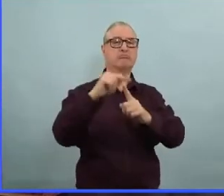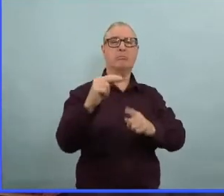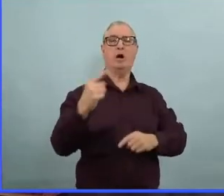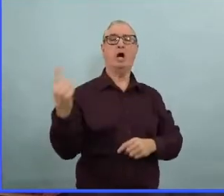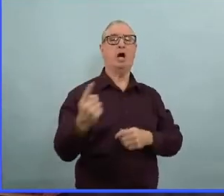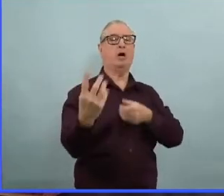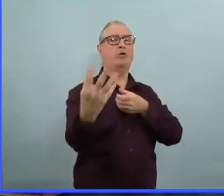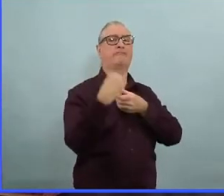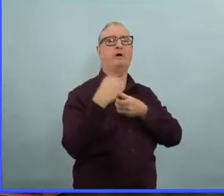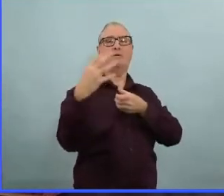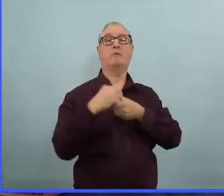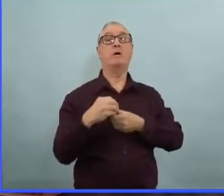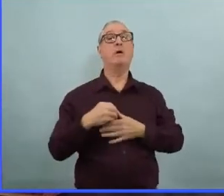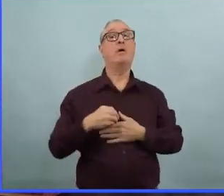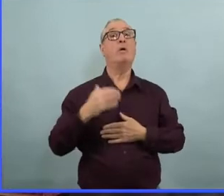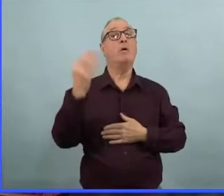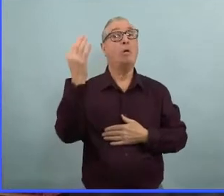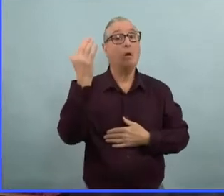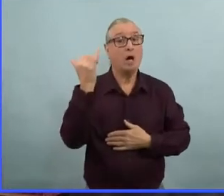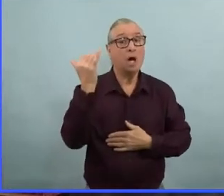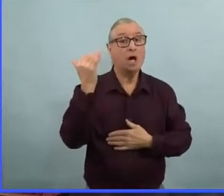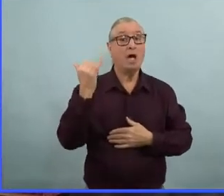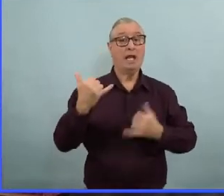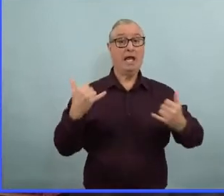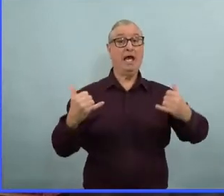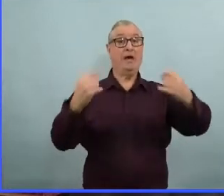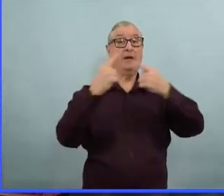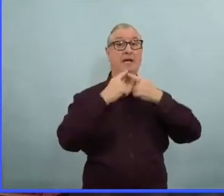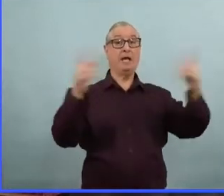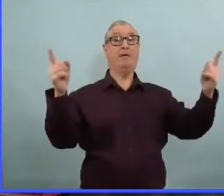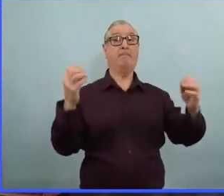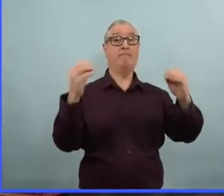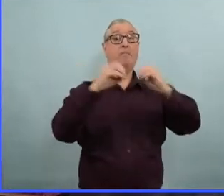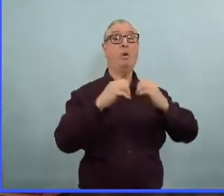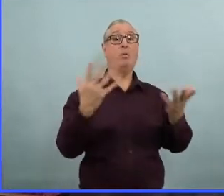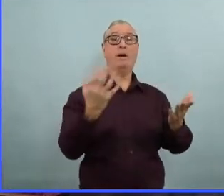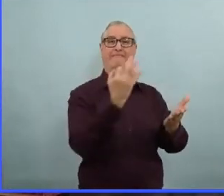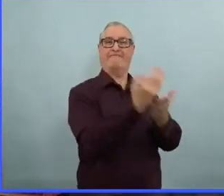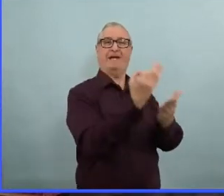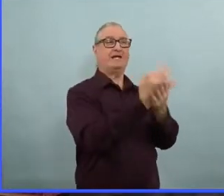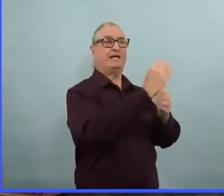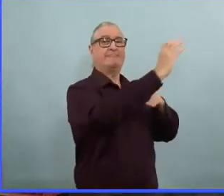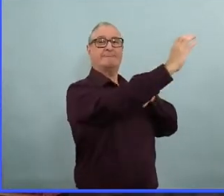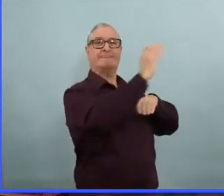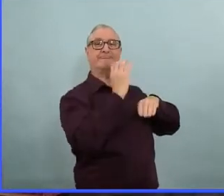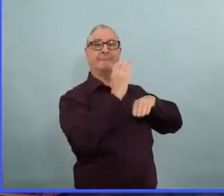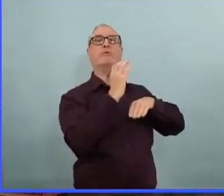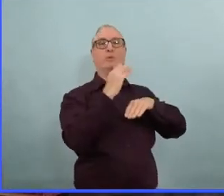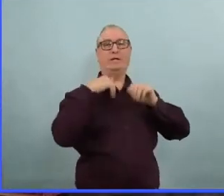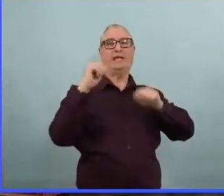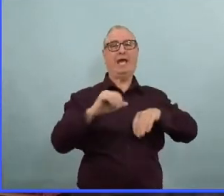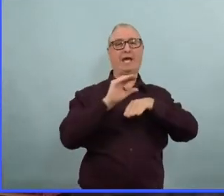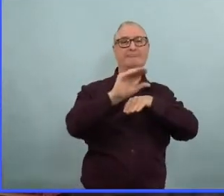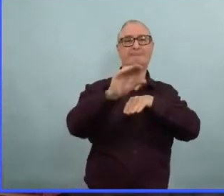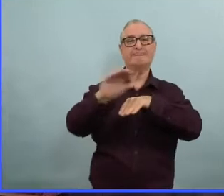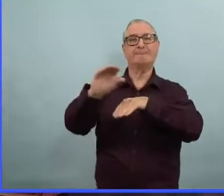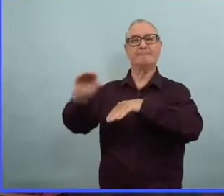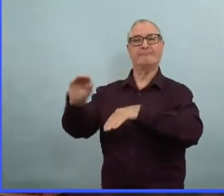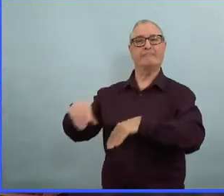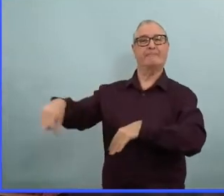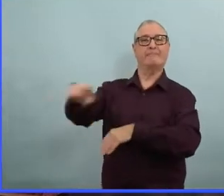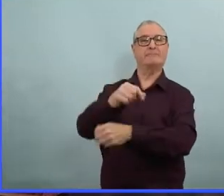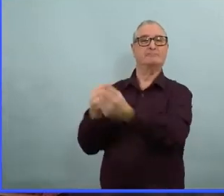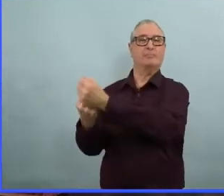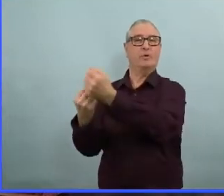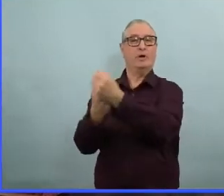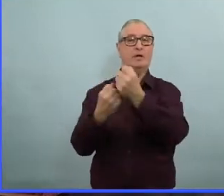nous pour nous donner leur perspective et on les écoute. Alors en ce qui concerne les ordres de santé publique qui sont présentés aujourd'hui, je vais